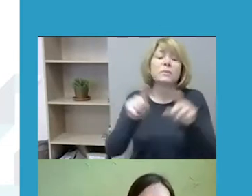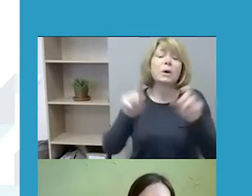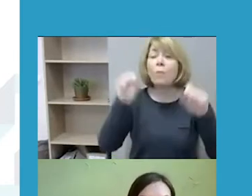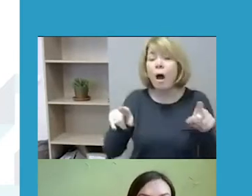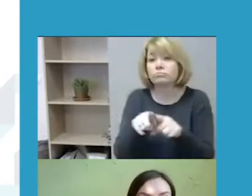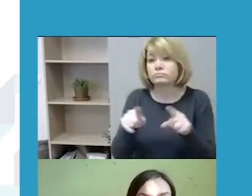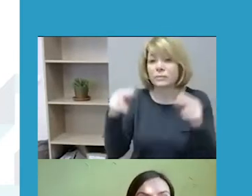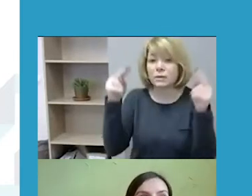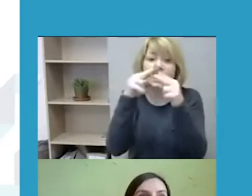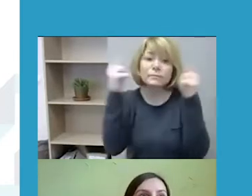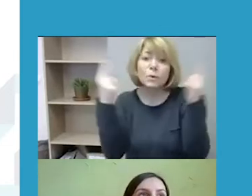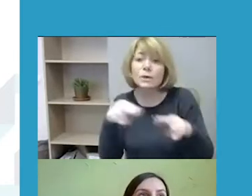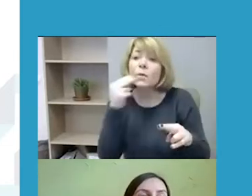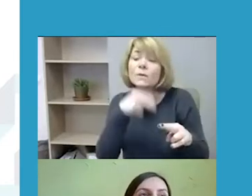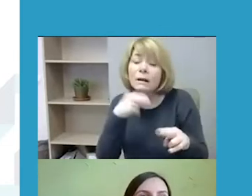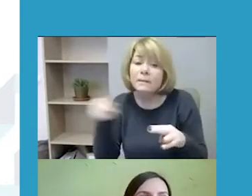nusikaltimams,